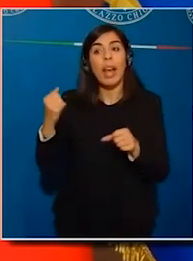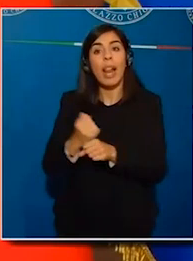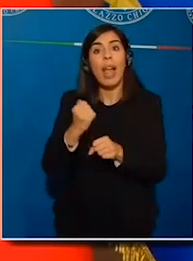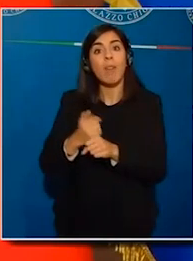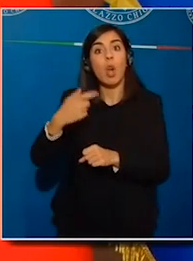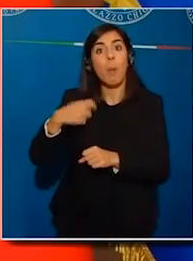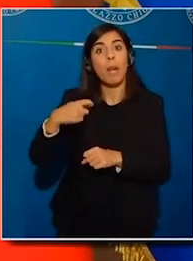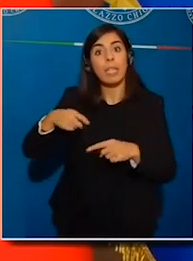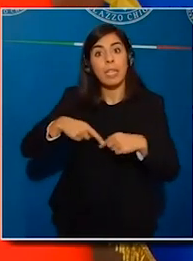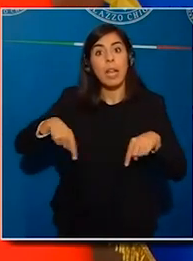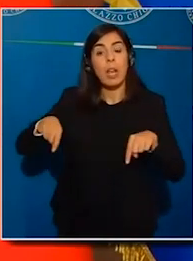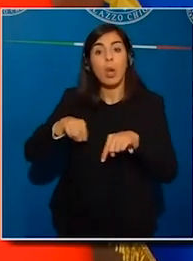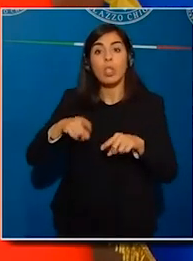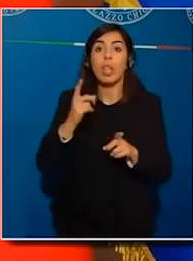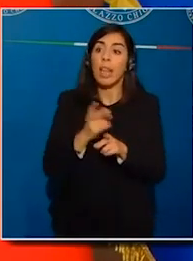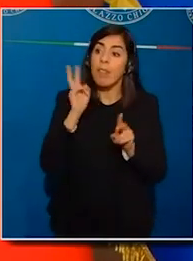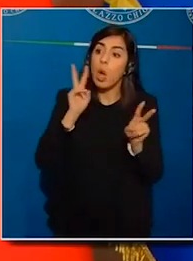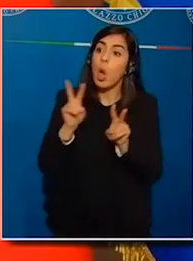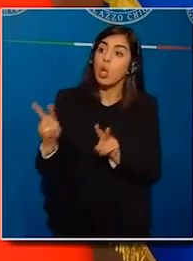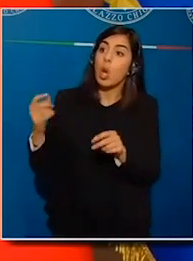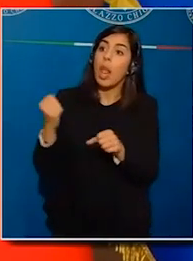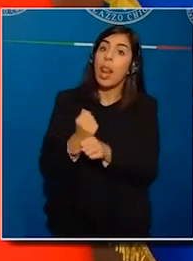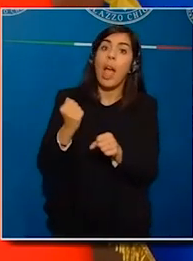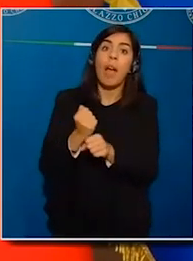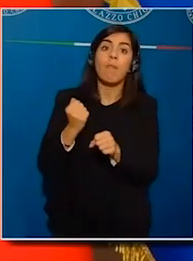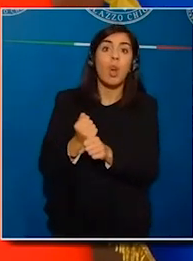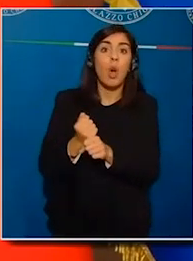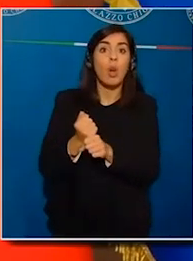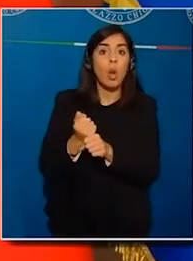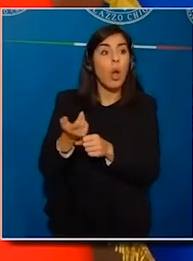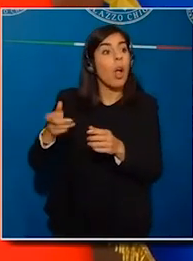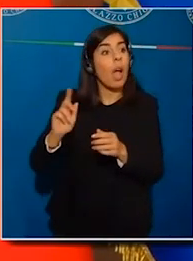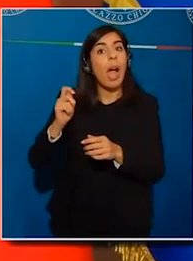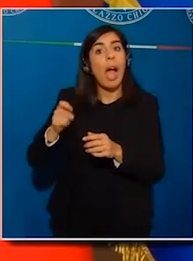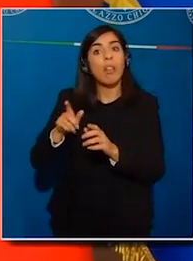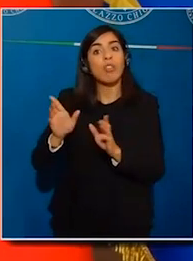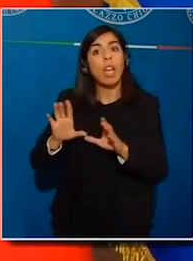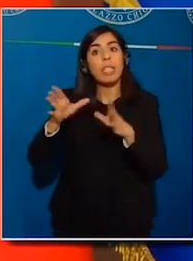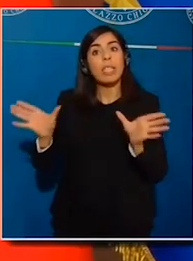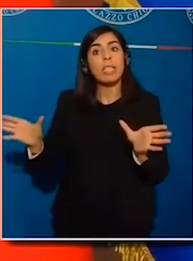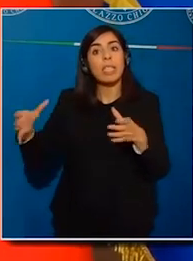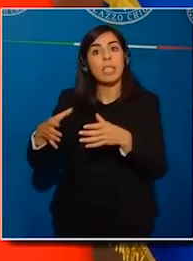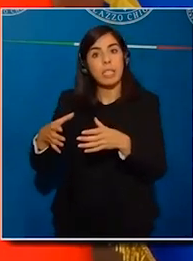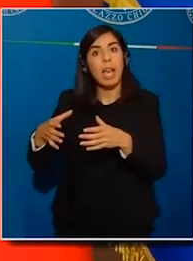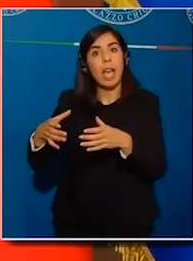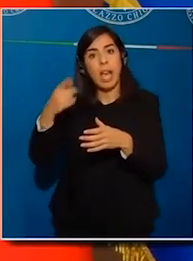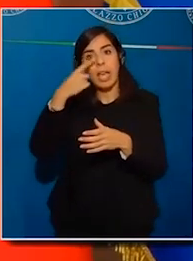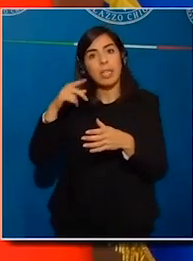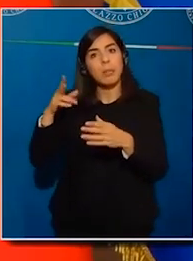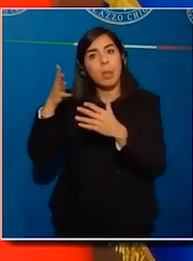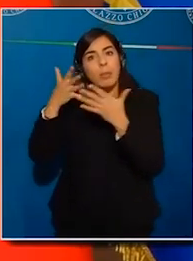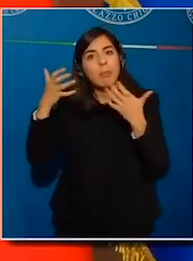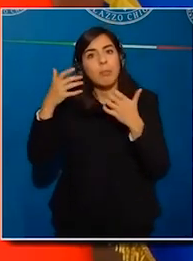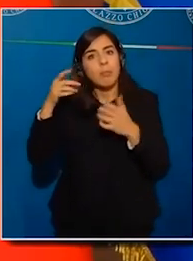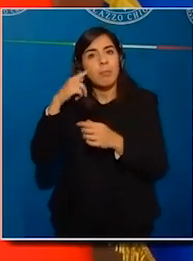sull'operato delle agenzie di intelligence e garantisce che ci sia